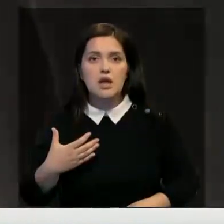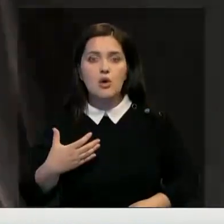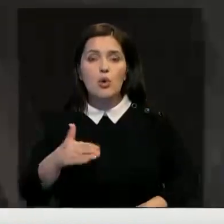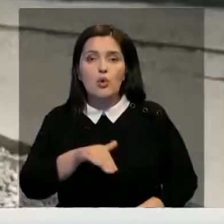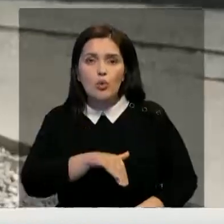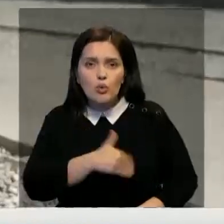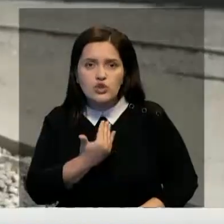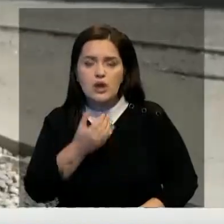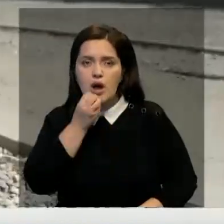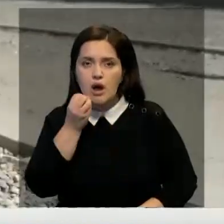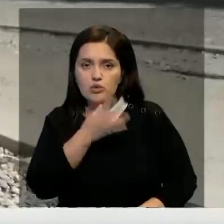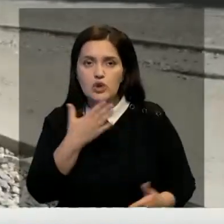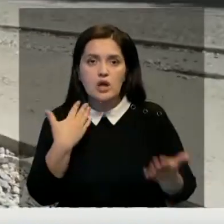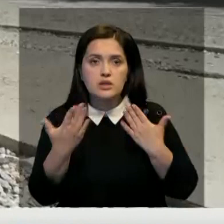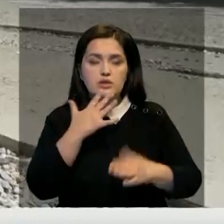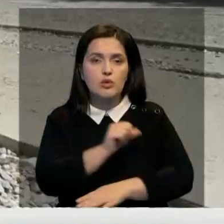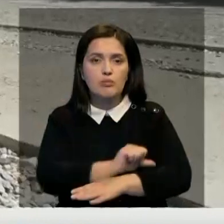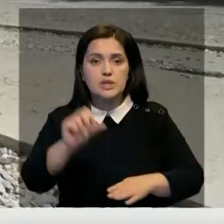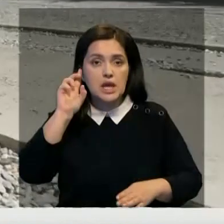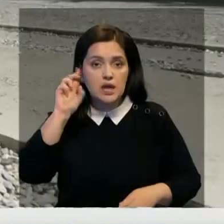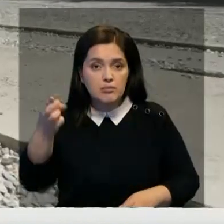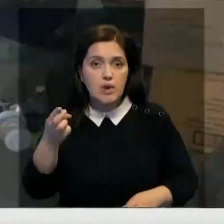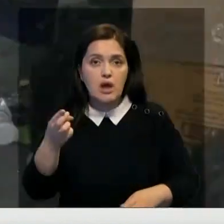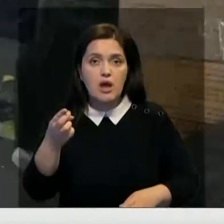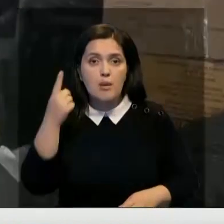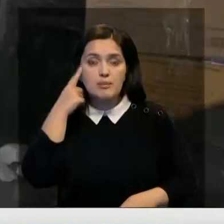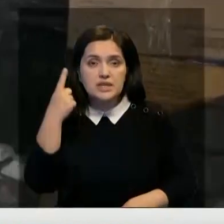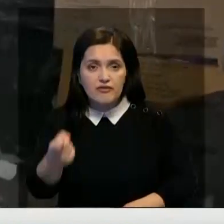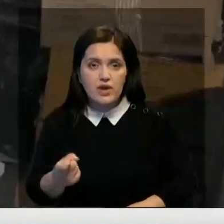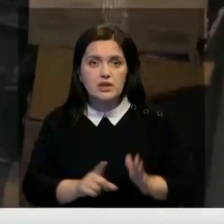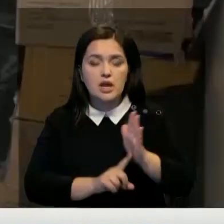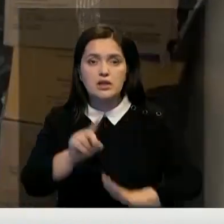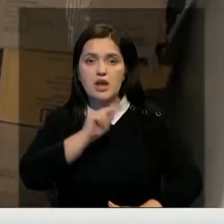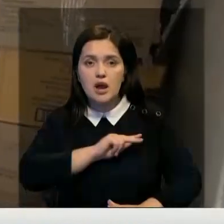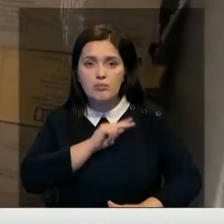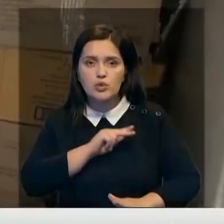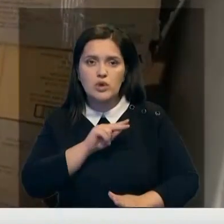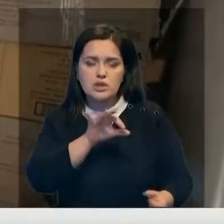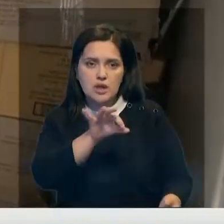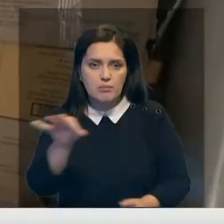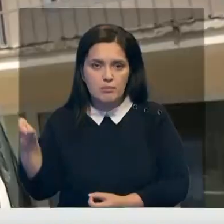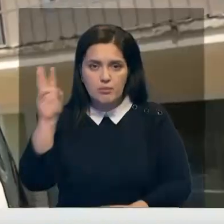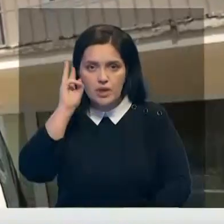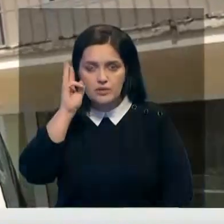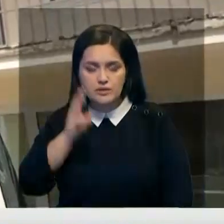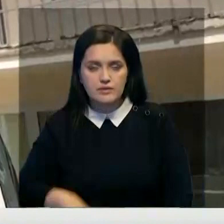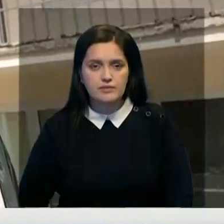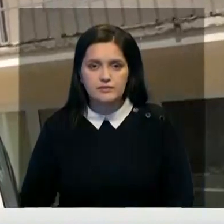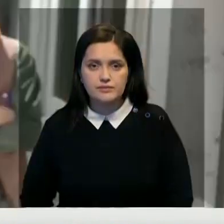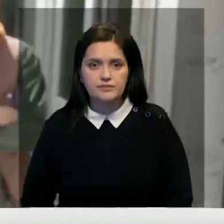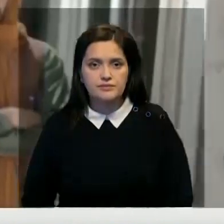хочет установить хорошие отношения с зарубежными странами. Поэтому призывает возобновить работу заброшенных посольств.